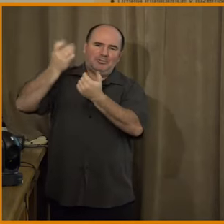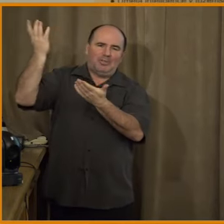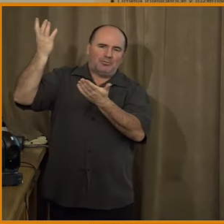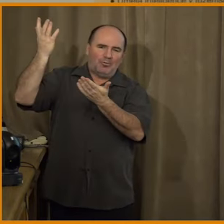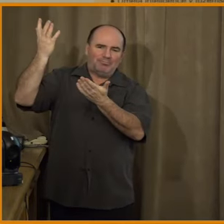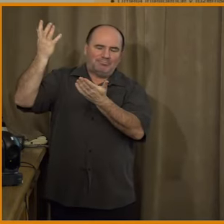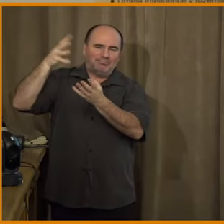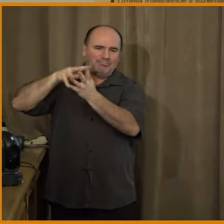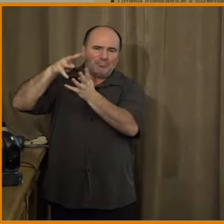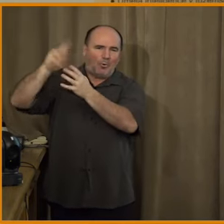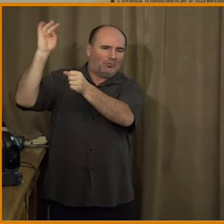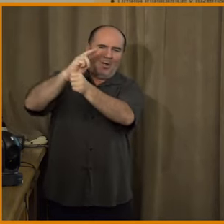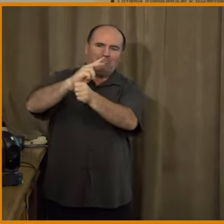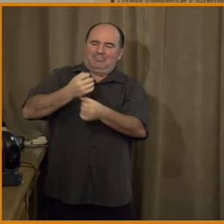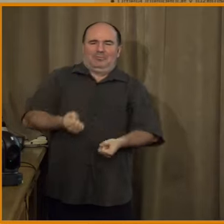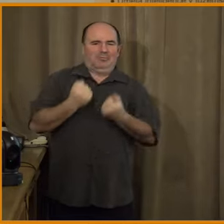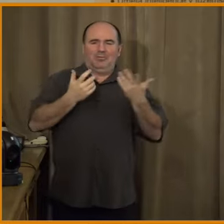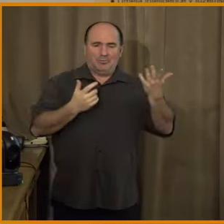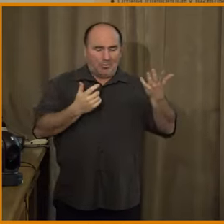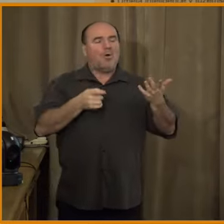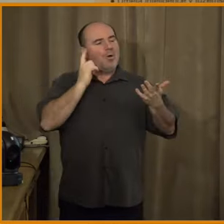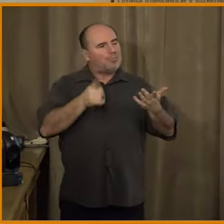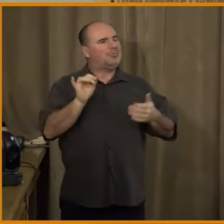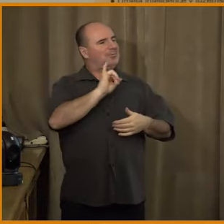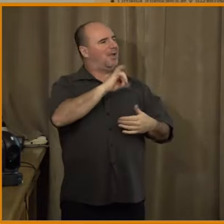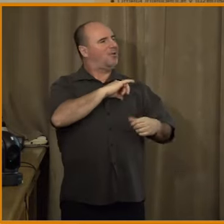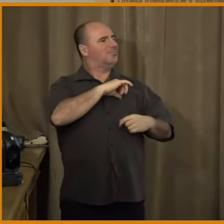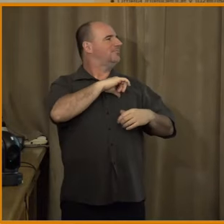někdo nabídne nějaký třeba pragmatičtější.